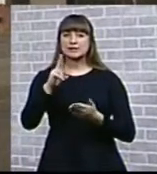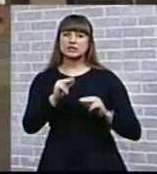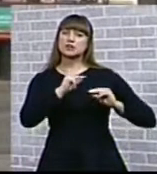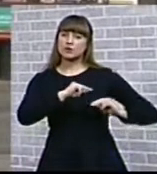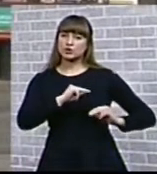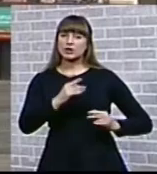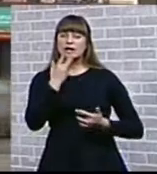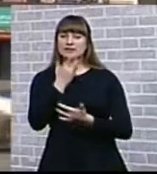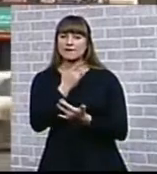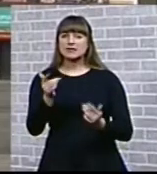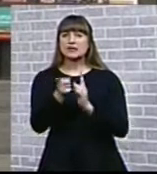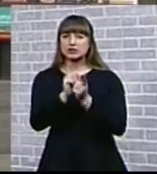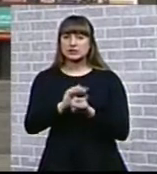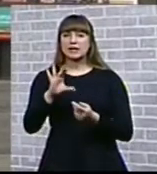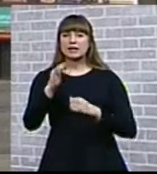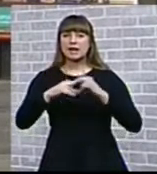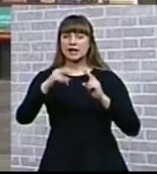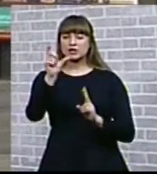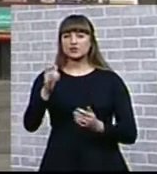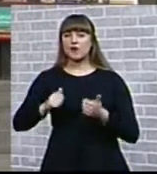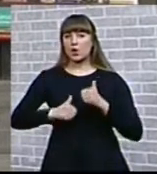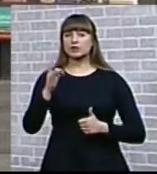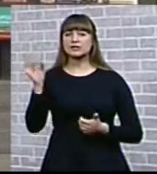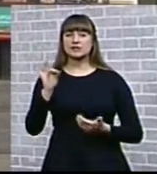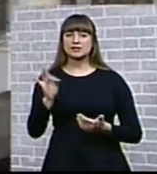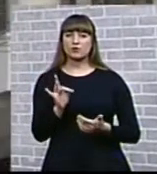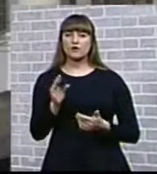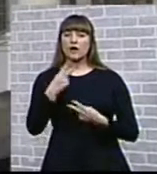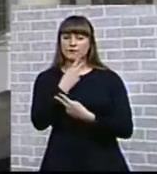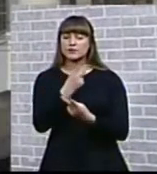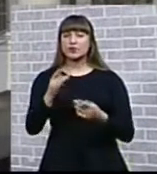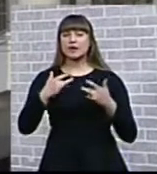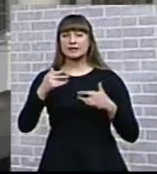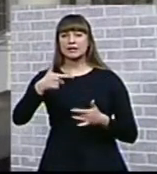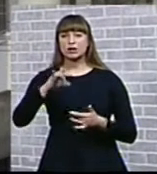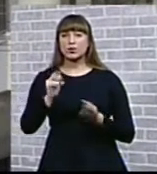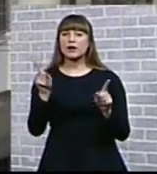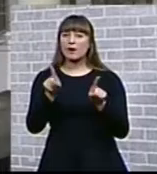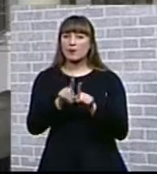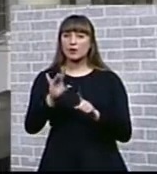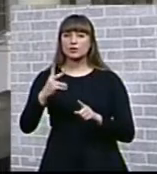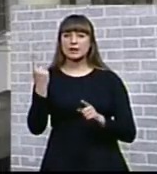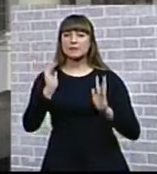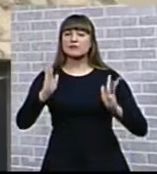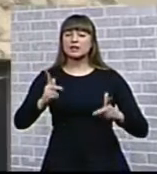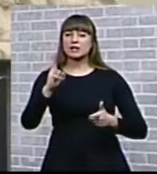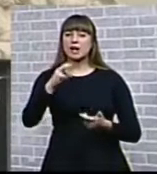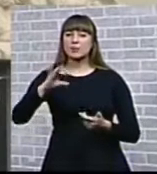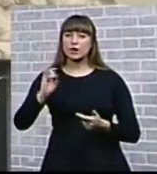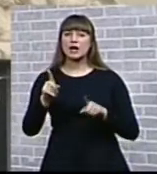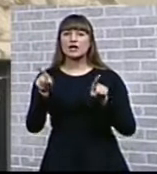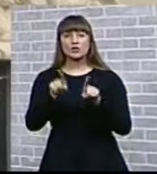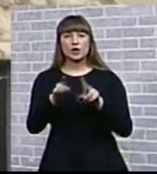советской индустриализации и архитектурная гордость Ростова. Визуальный театр Горького похож на первый гусеничный трактор «Комунар», но такое